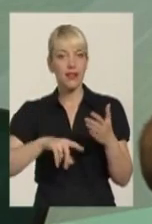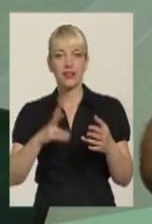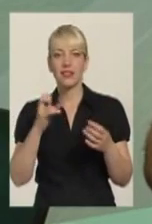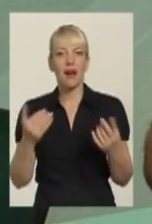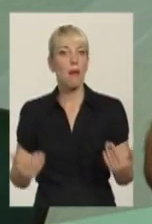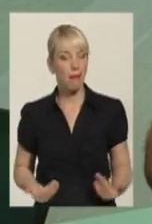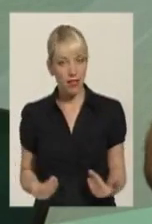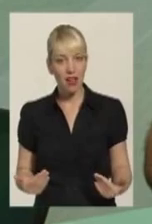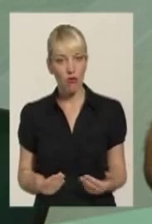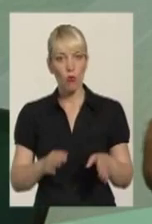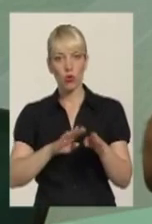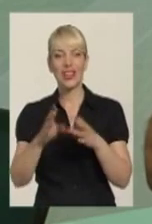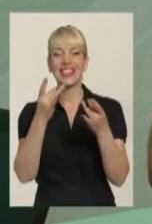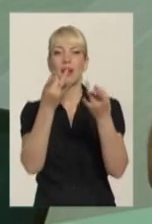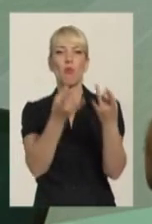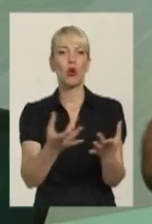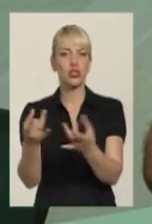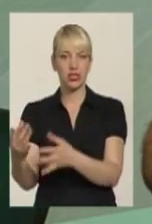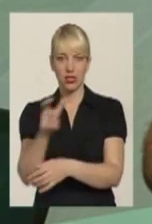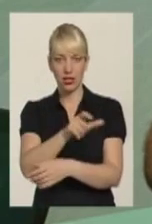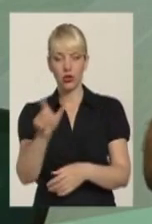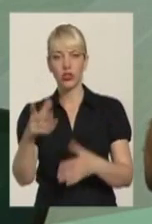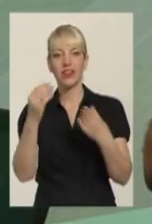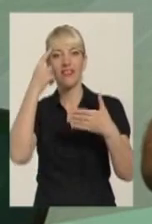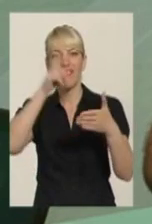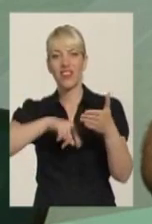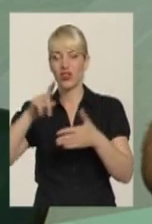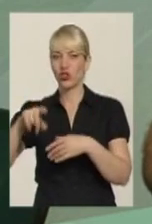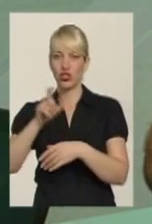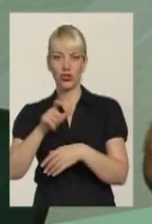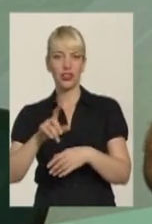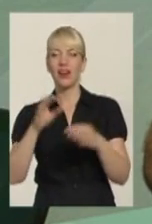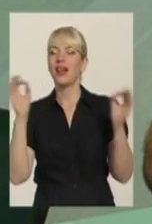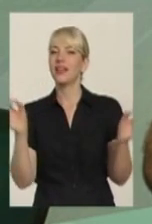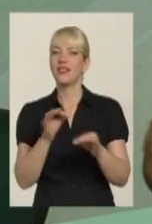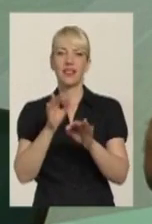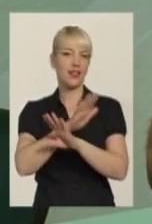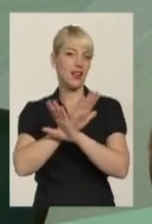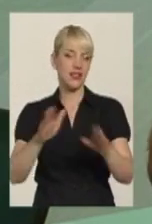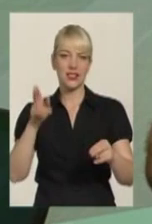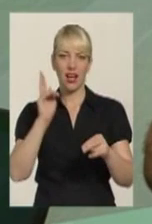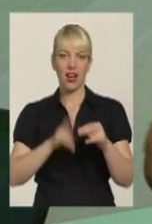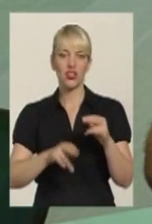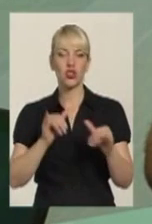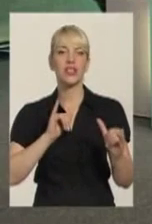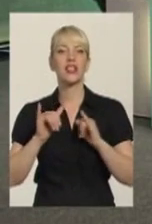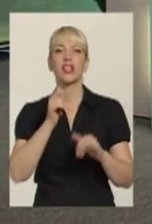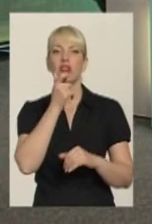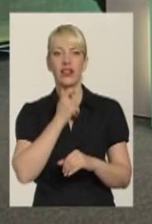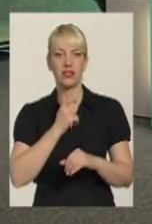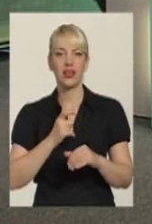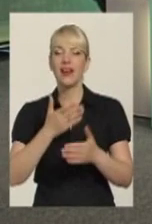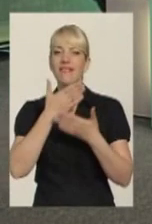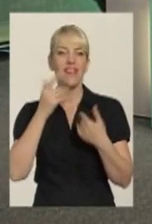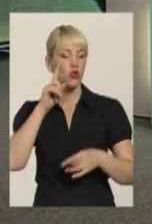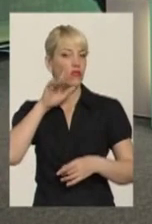там, де чоловік простой, там, де чоловік і верючий, ніколи не закінчується толерантність. Ненависти друг к